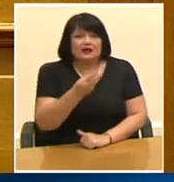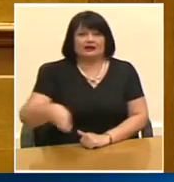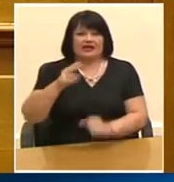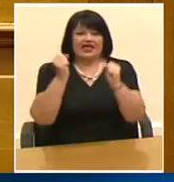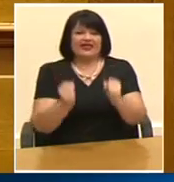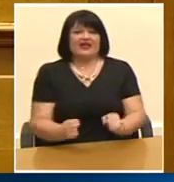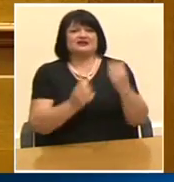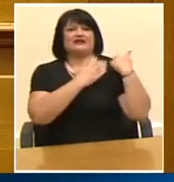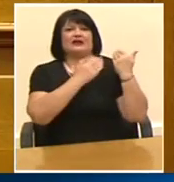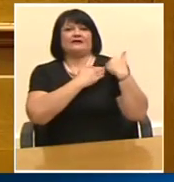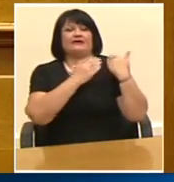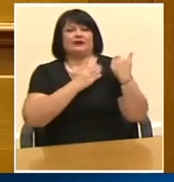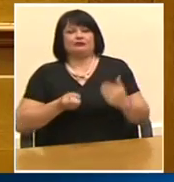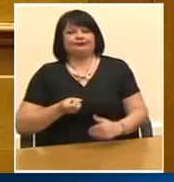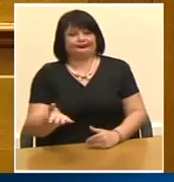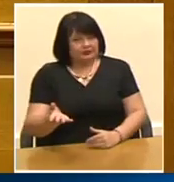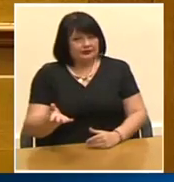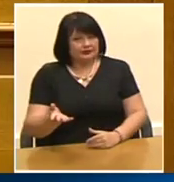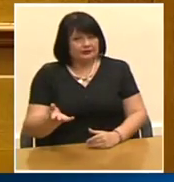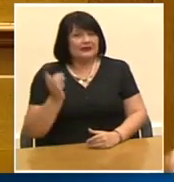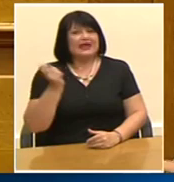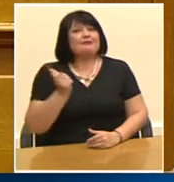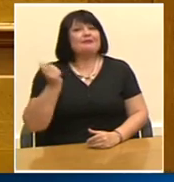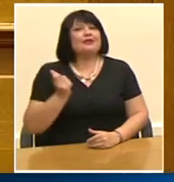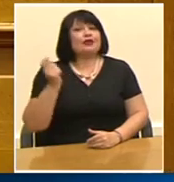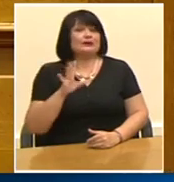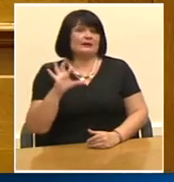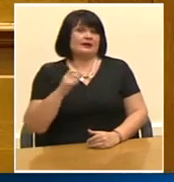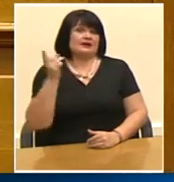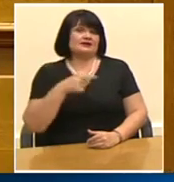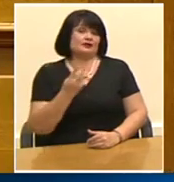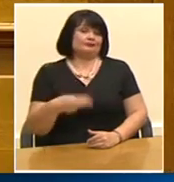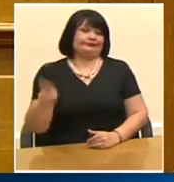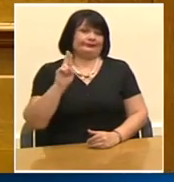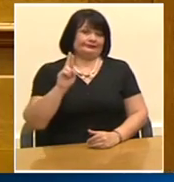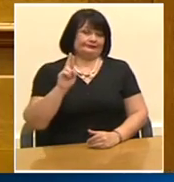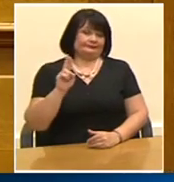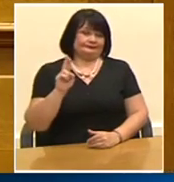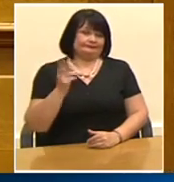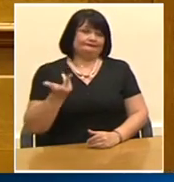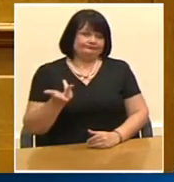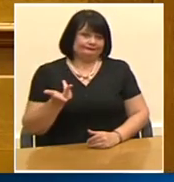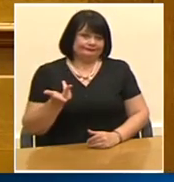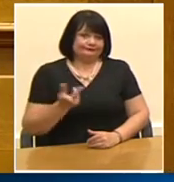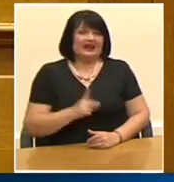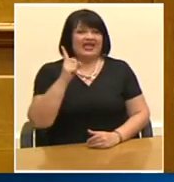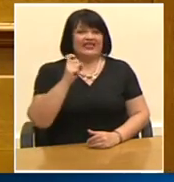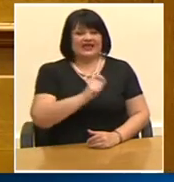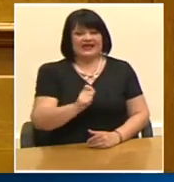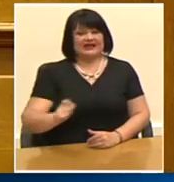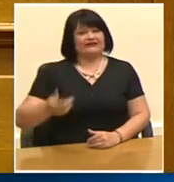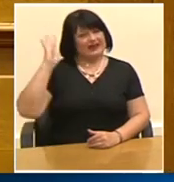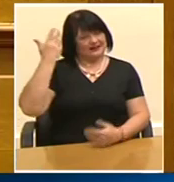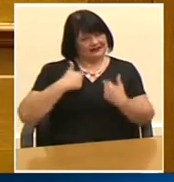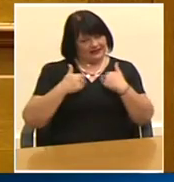ευθύνης και των αντίστοιχων επιδομάτων πάνω από 50%. Τα 10 γραφεία που είχα γωστή στη Γενική